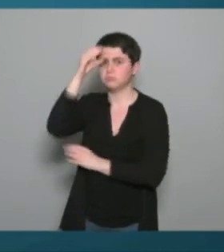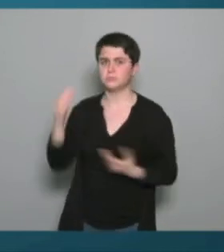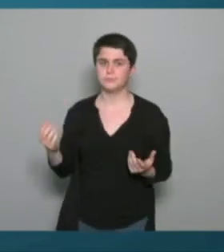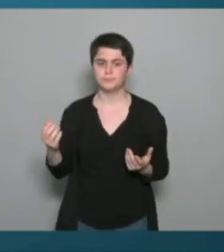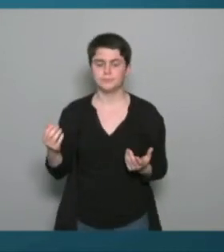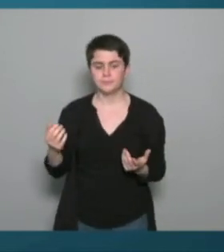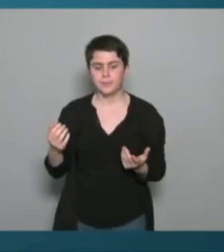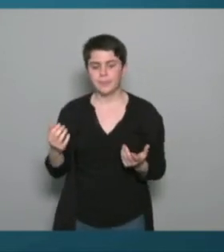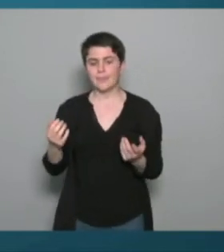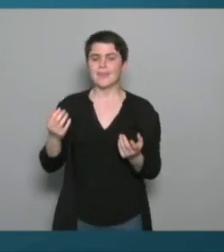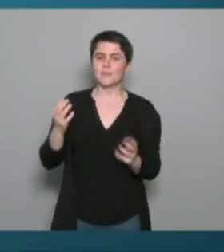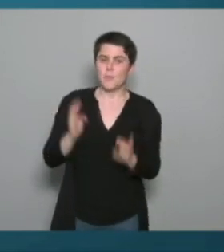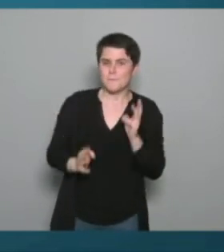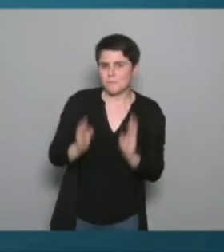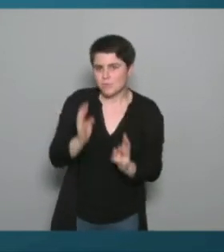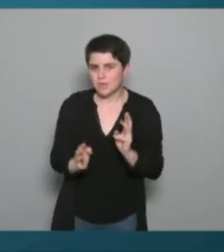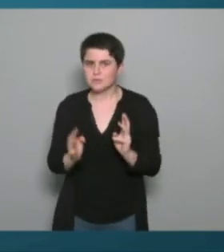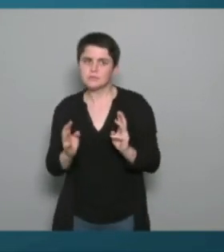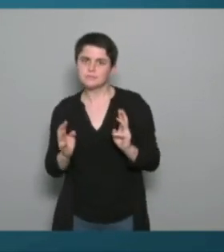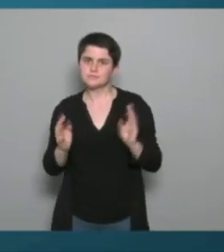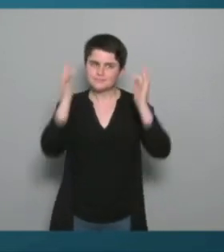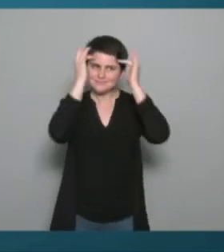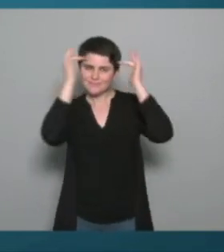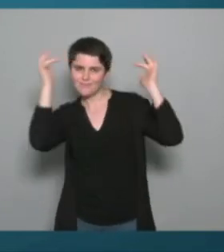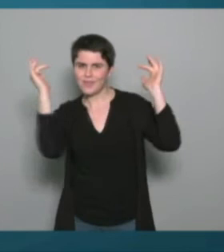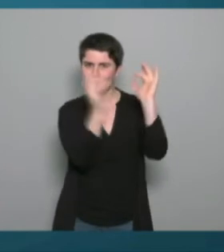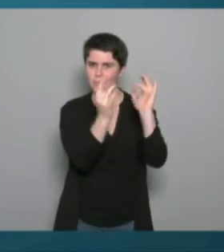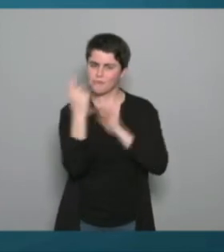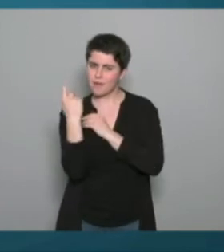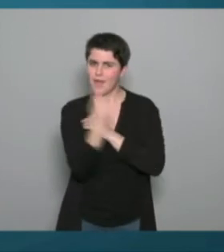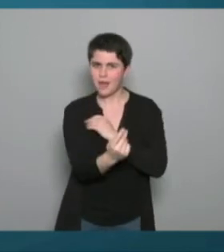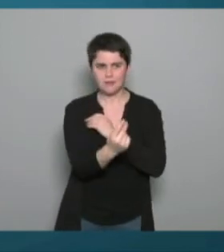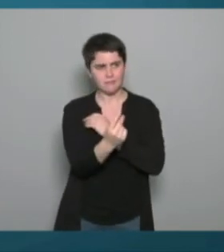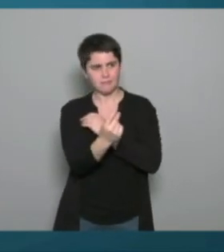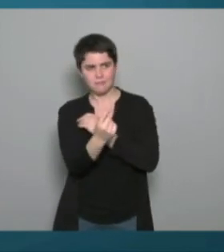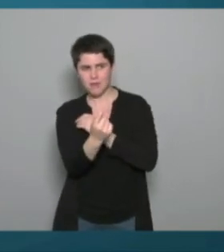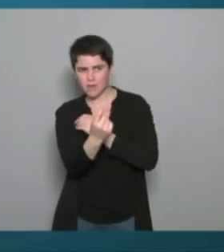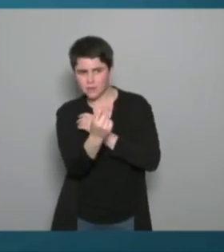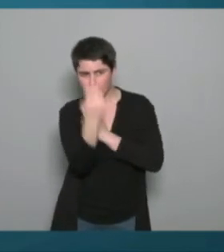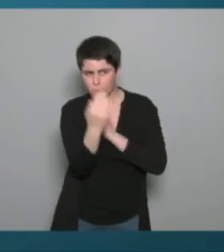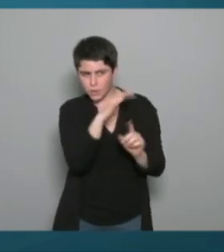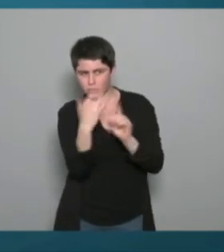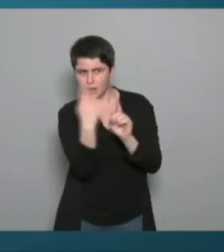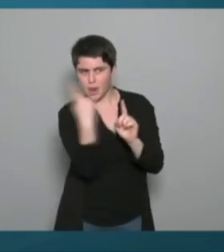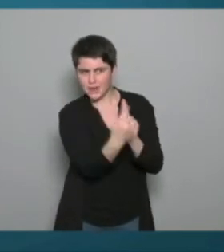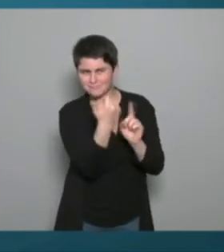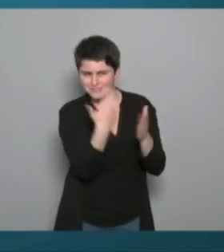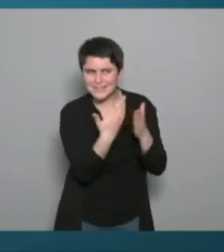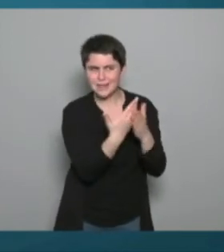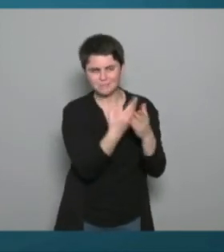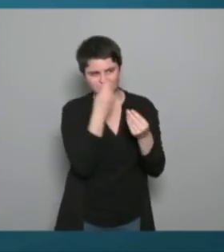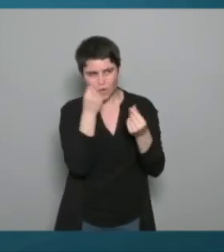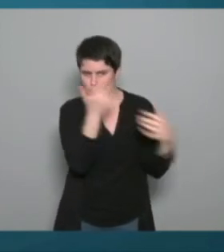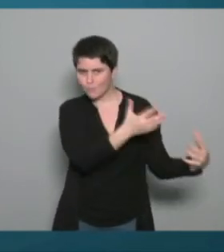son expérience ou son aspect social qui va faire que je vais pouvoir le recruter voilà c'est c